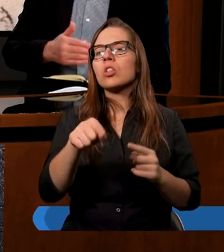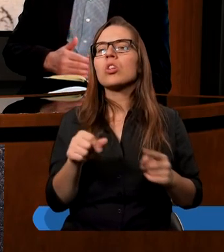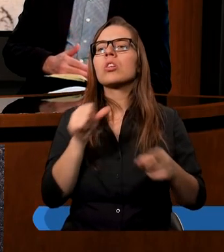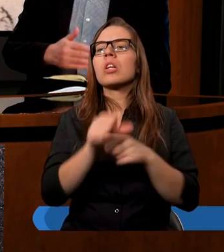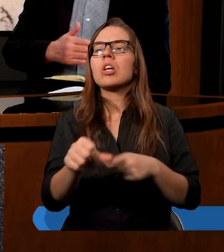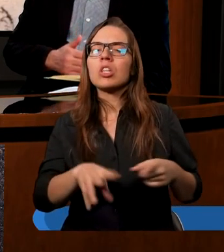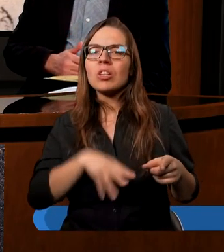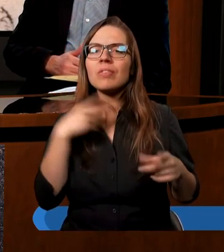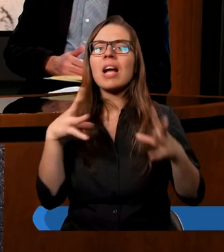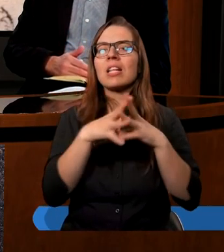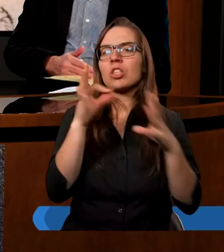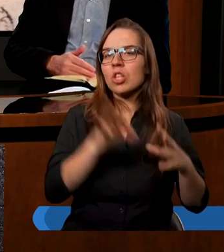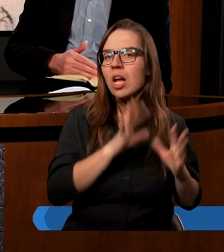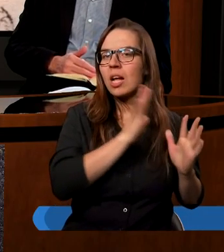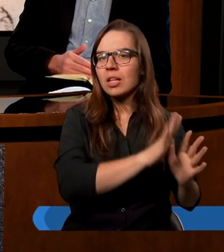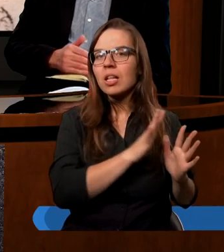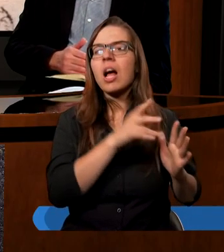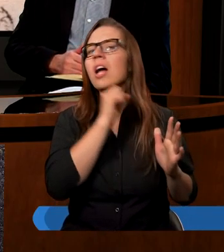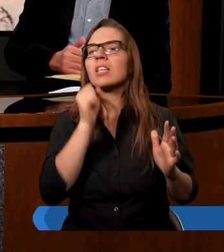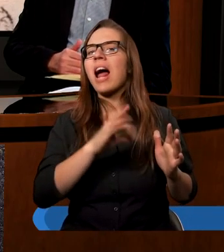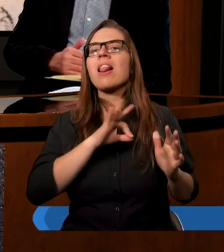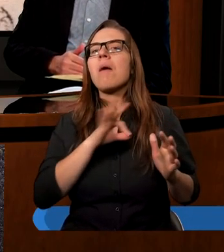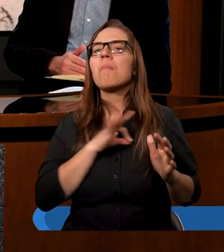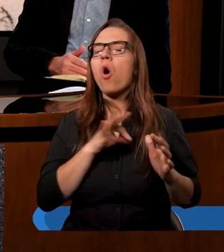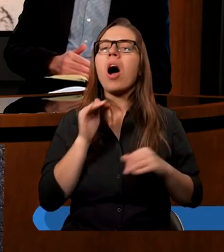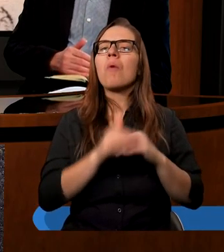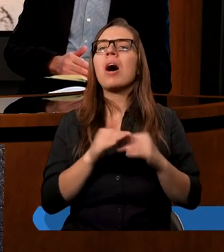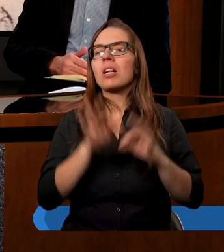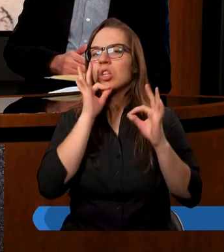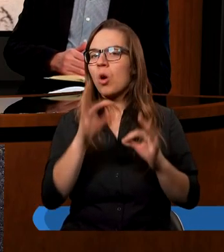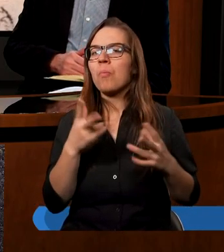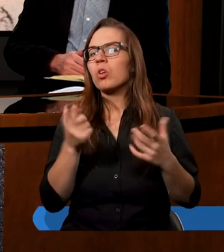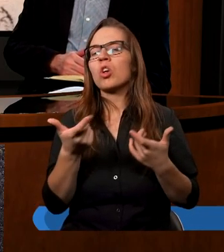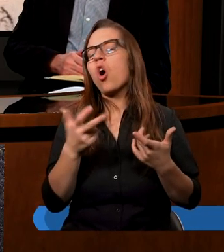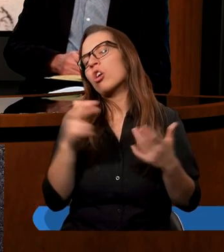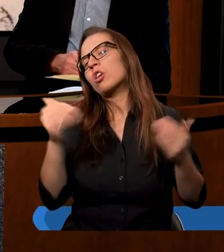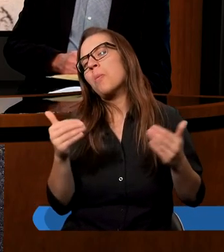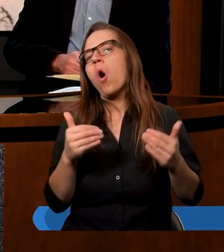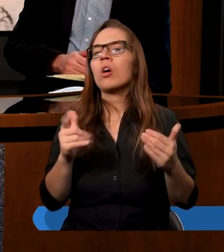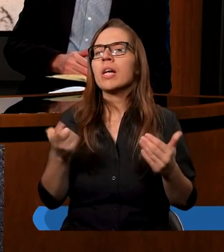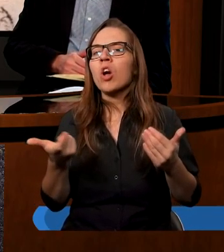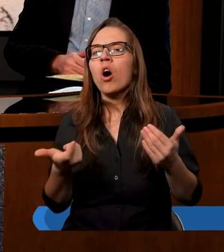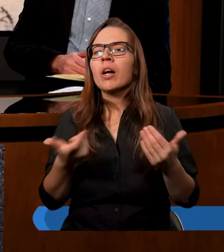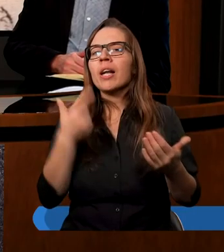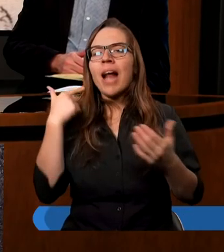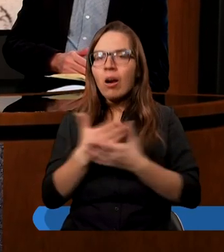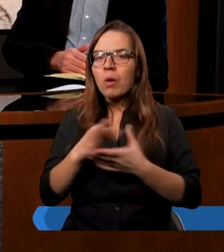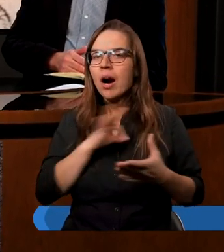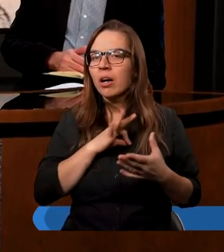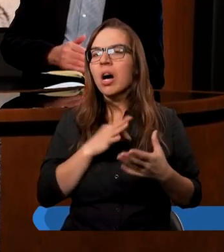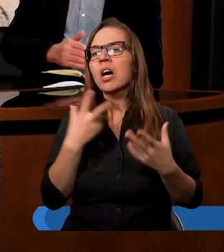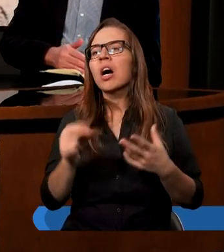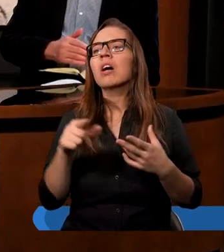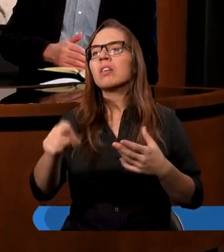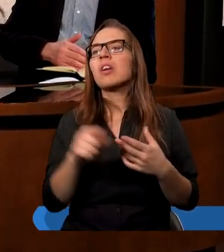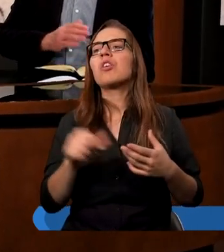jest świętość dziesięcina, to nie jest żadna moja łaska, dobroć, czy może jakaś zasługa moja. To